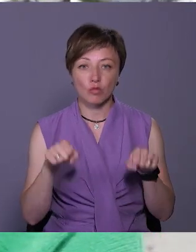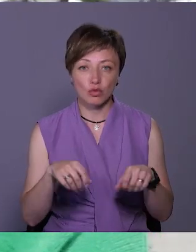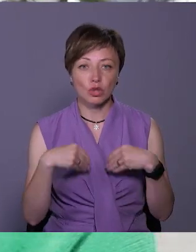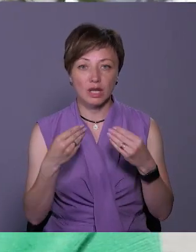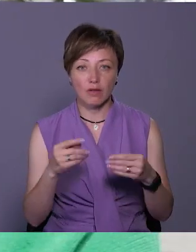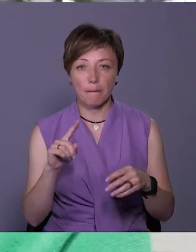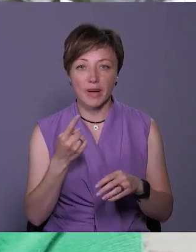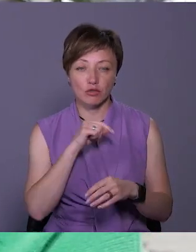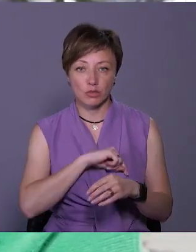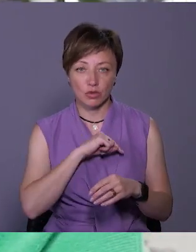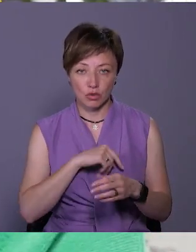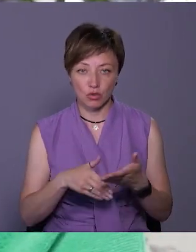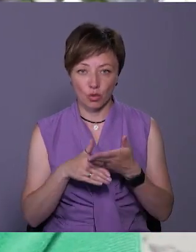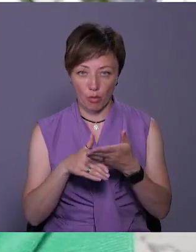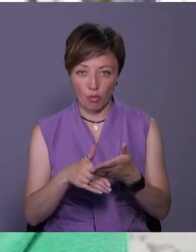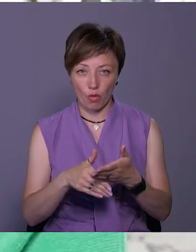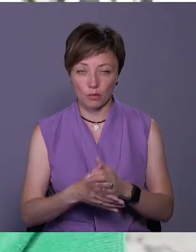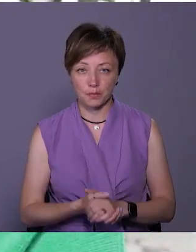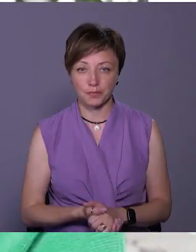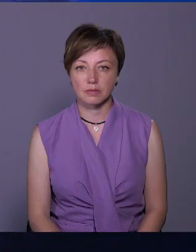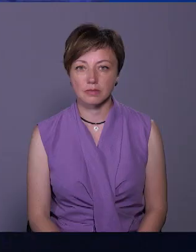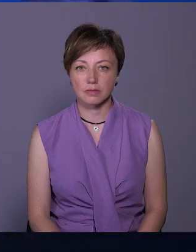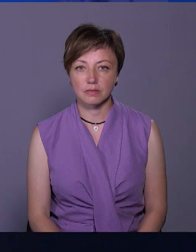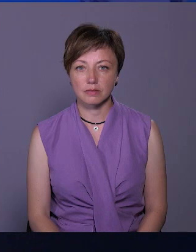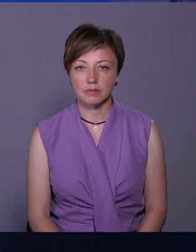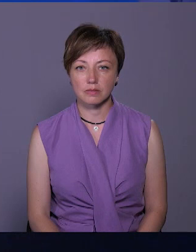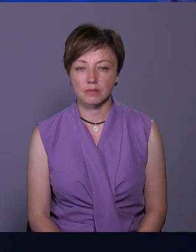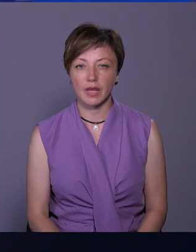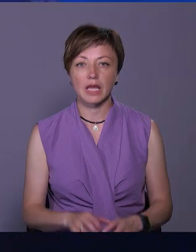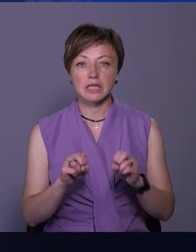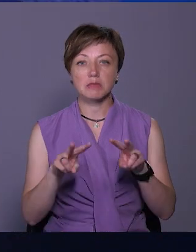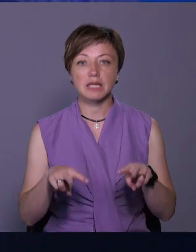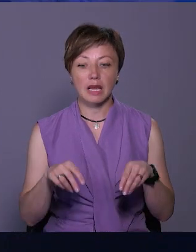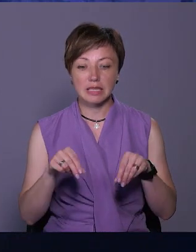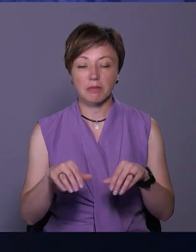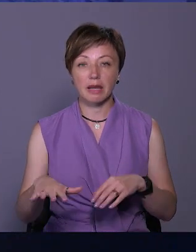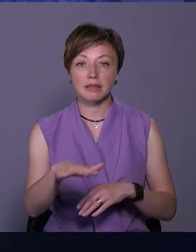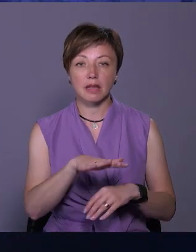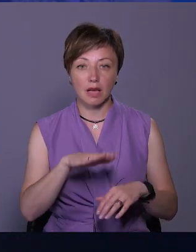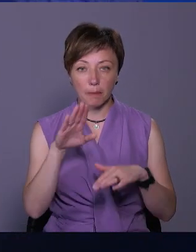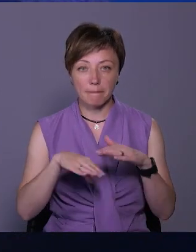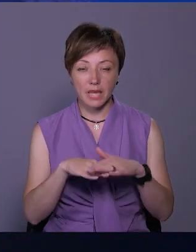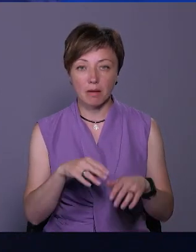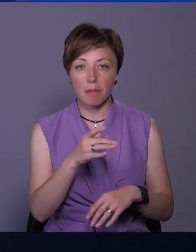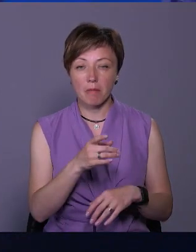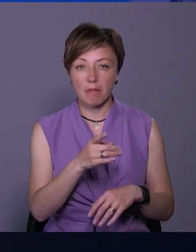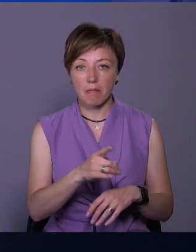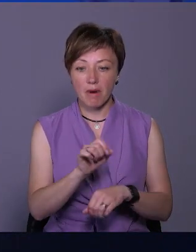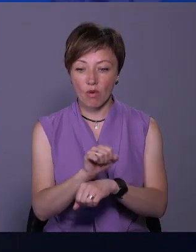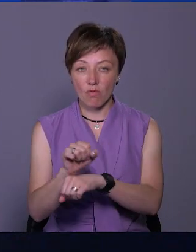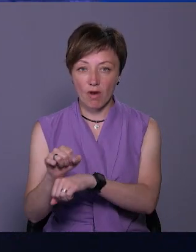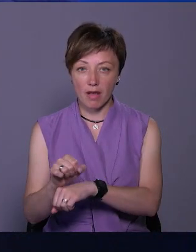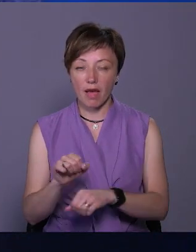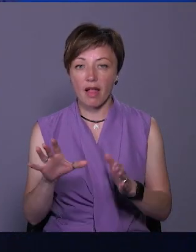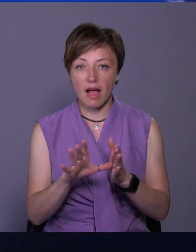надавати першу психологічну допомогу. Спеціальні земельні ділянки під паркування електросамокатів